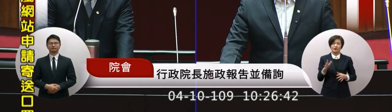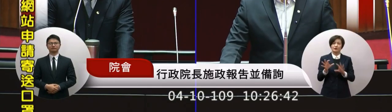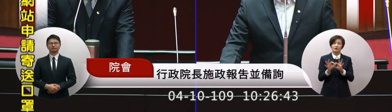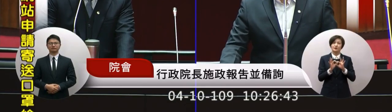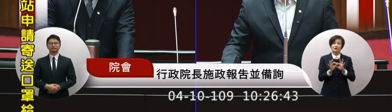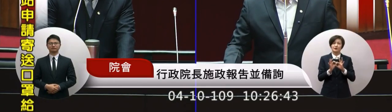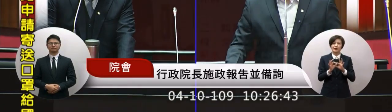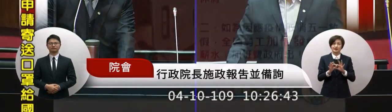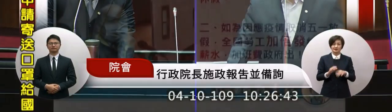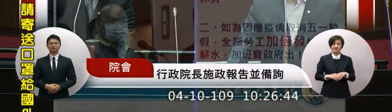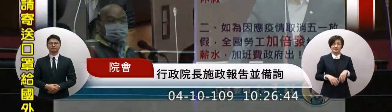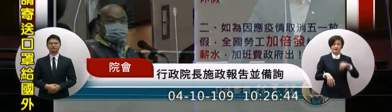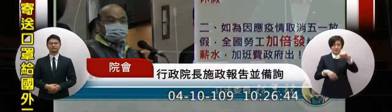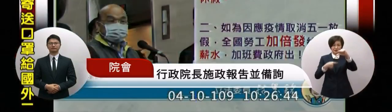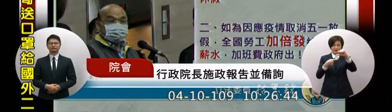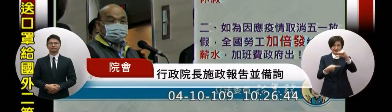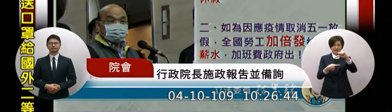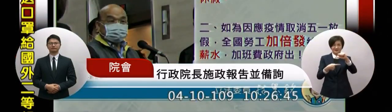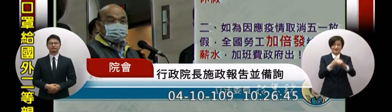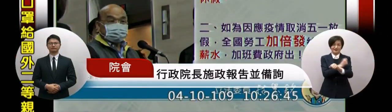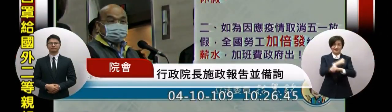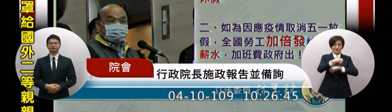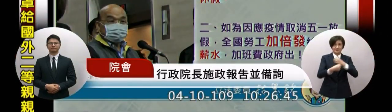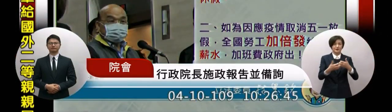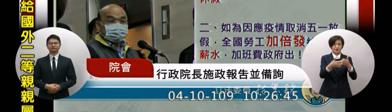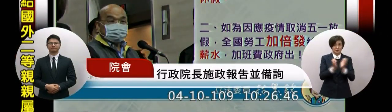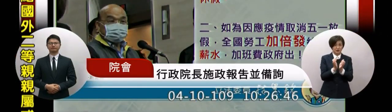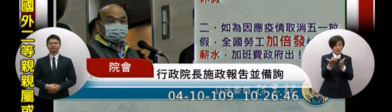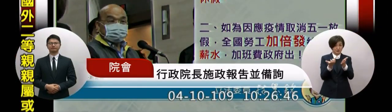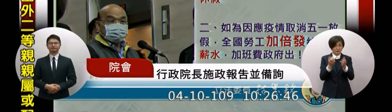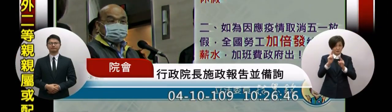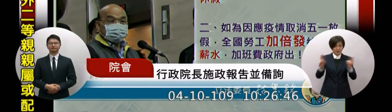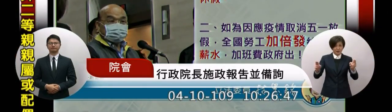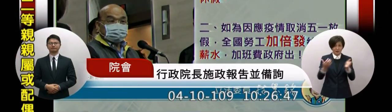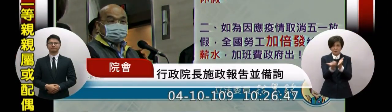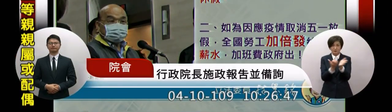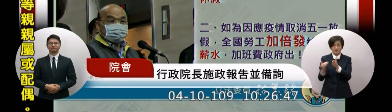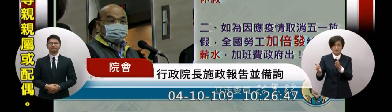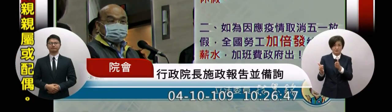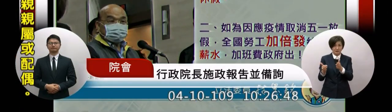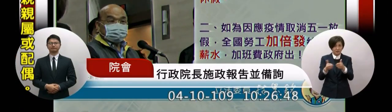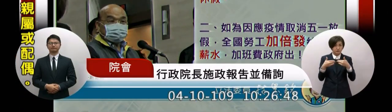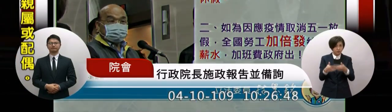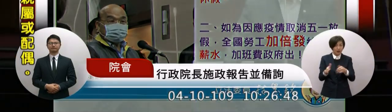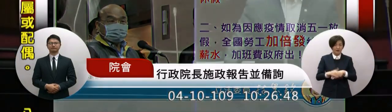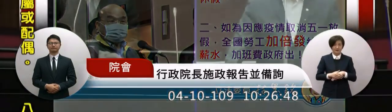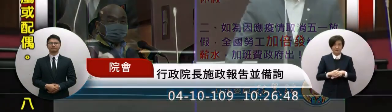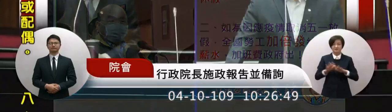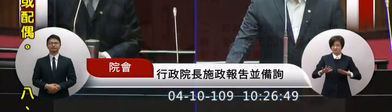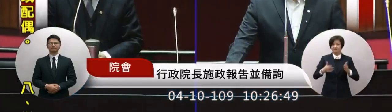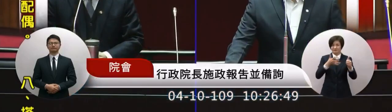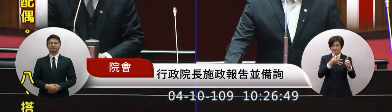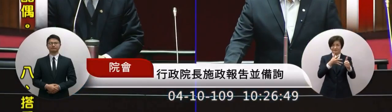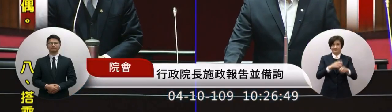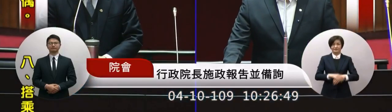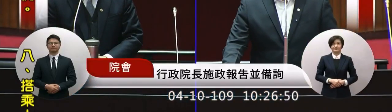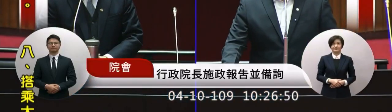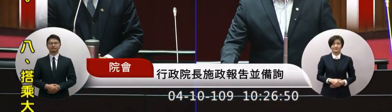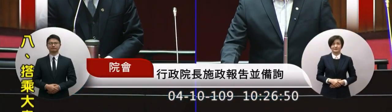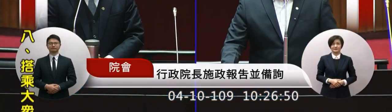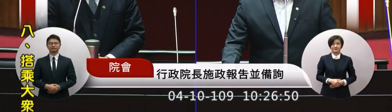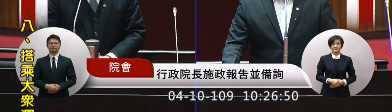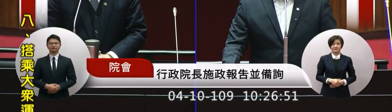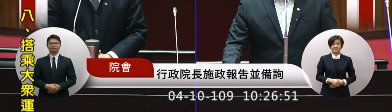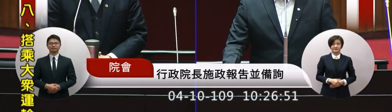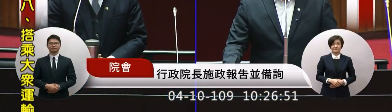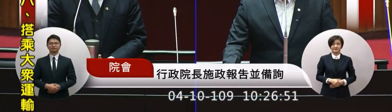關我們這一次五一勞動節我們是不是要做超前部署的問題來跟院長來救教我想我們在